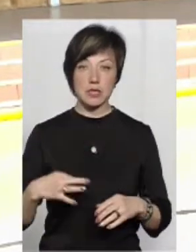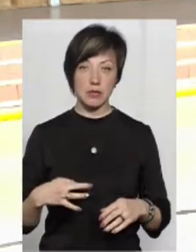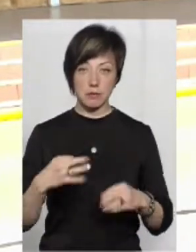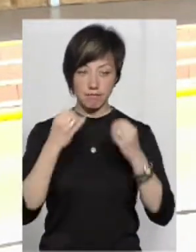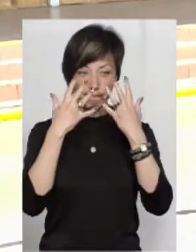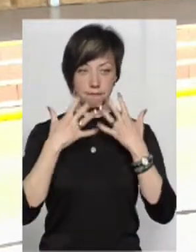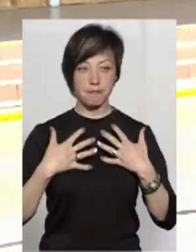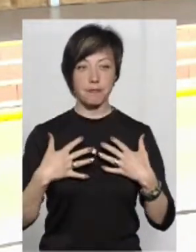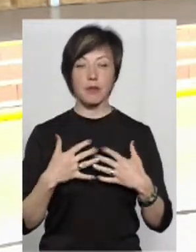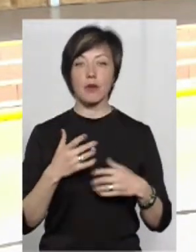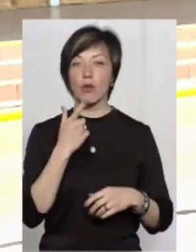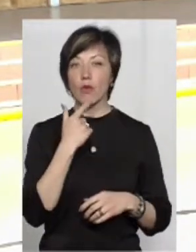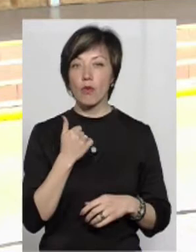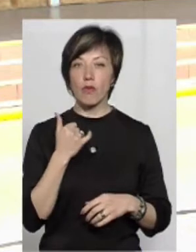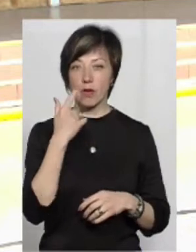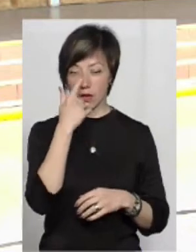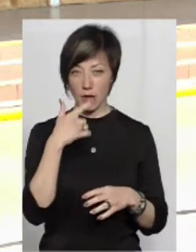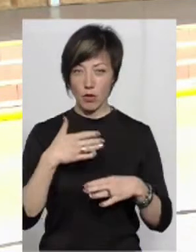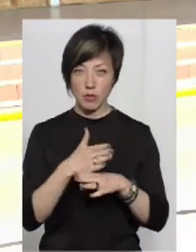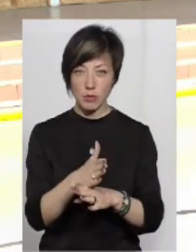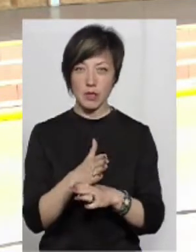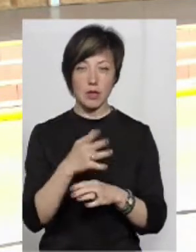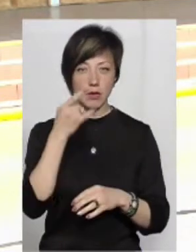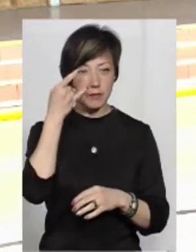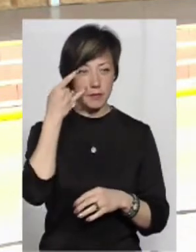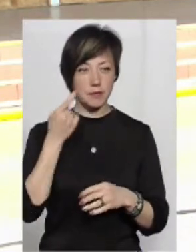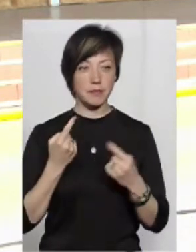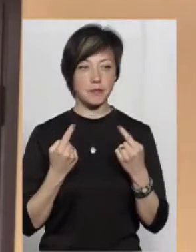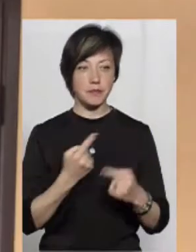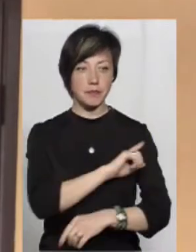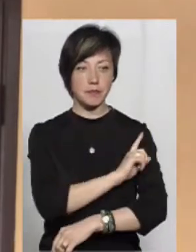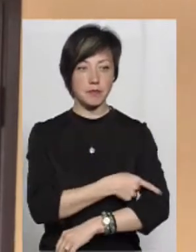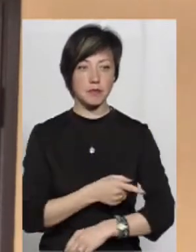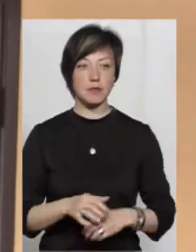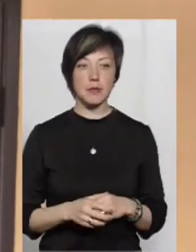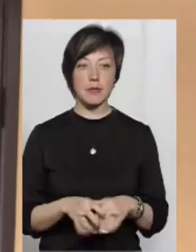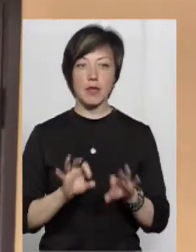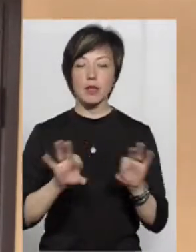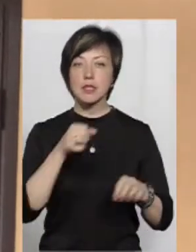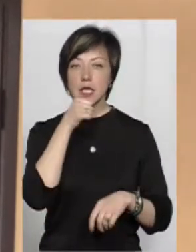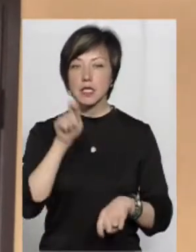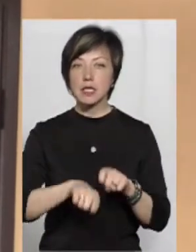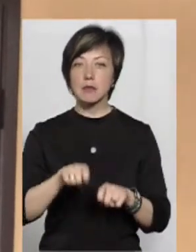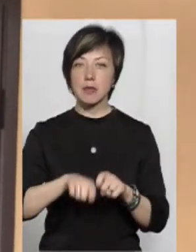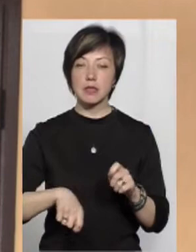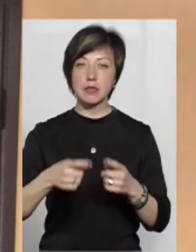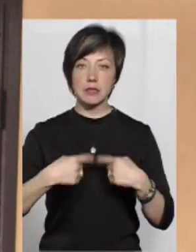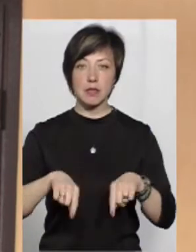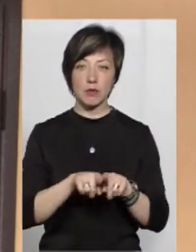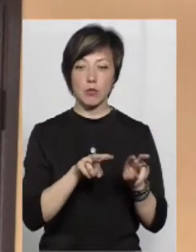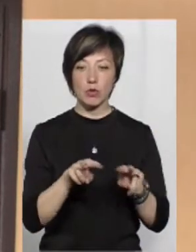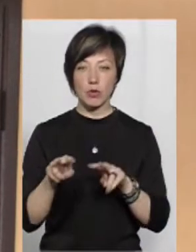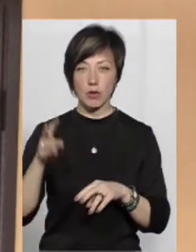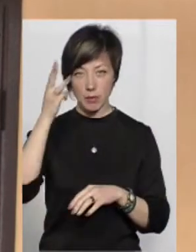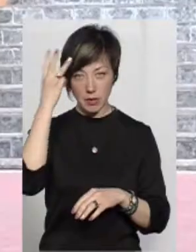був увесь в крові, наляканий, ніс повністю весь розбитий, під оком величезний синець. Як розповіла старший інспектор сектор моніторингу Хмельницького